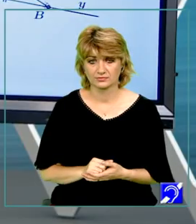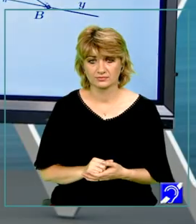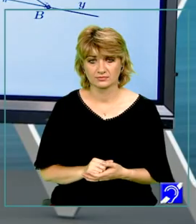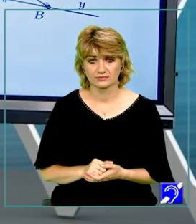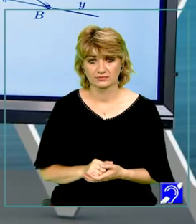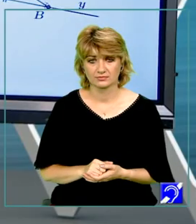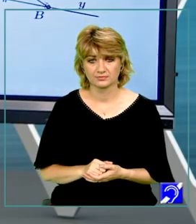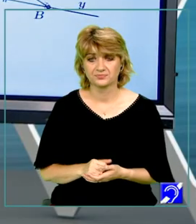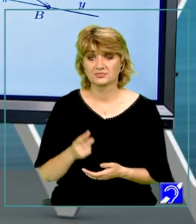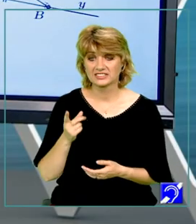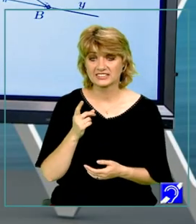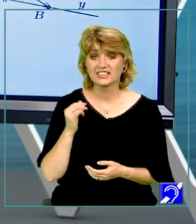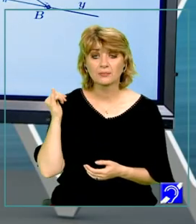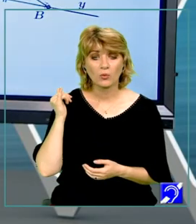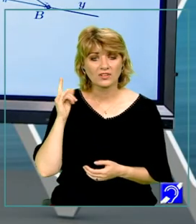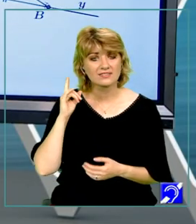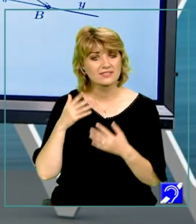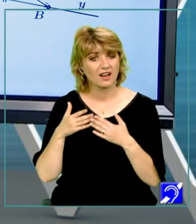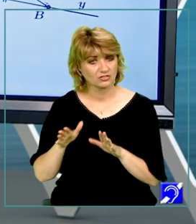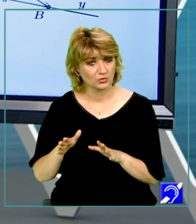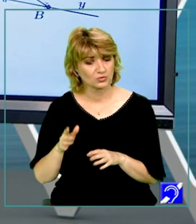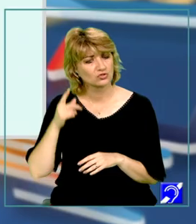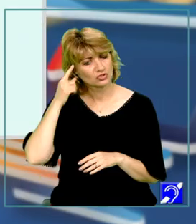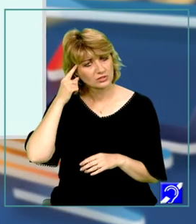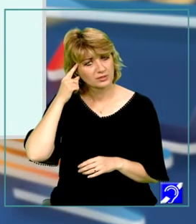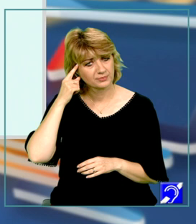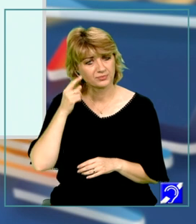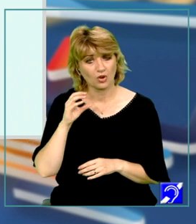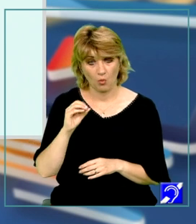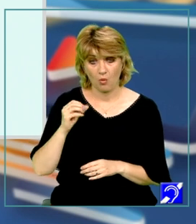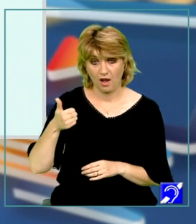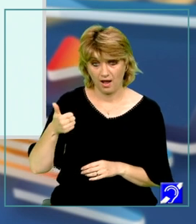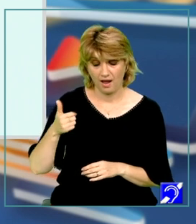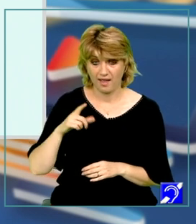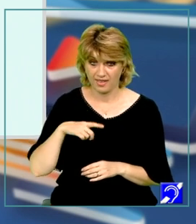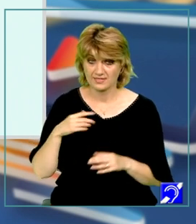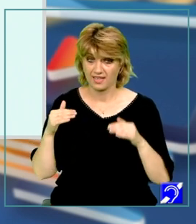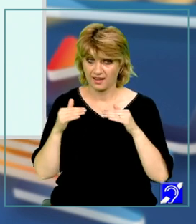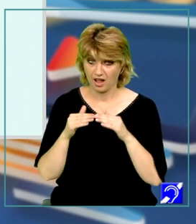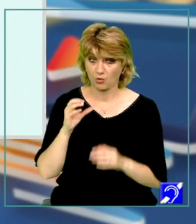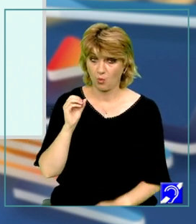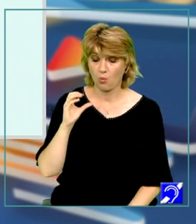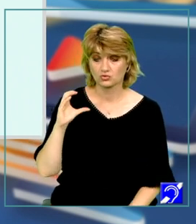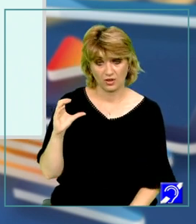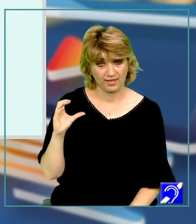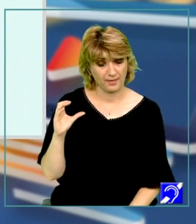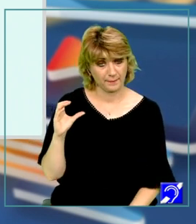Din ipoteză știm că O, A este congruent cu O, C.